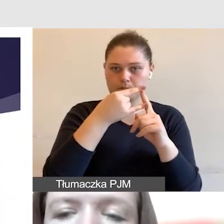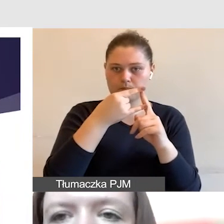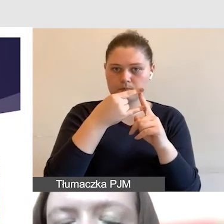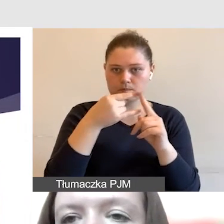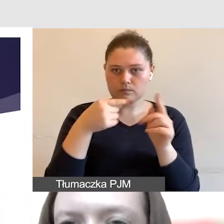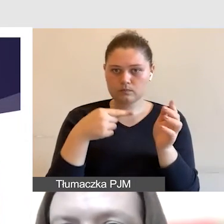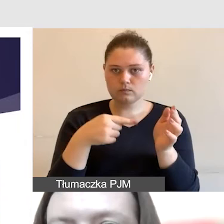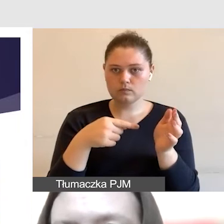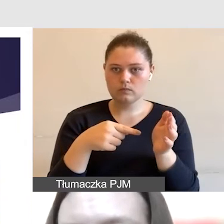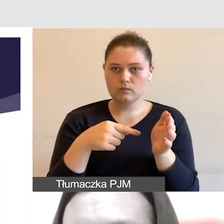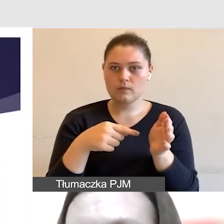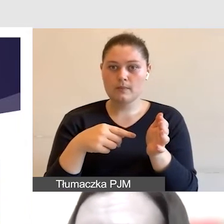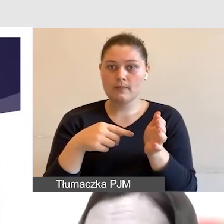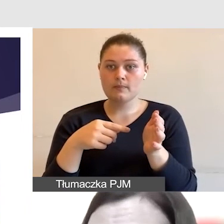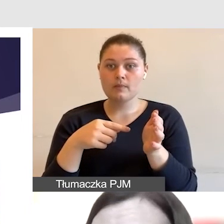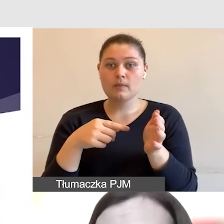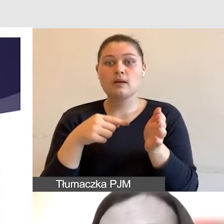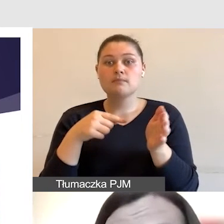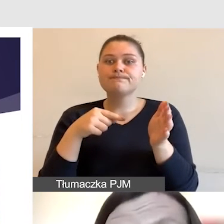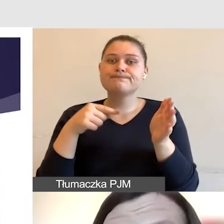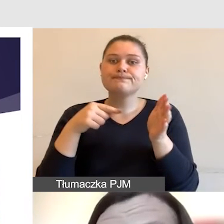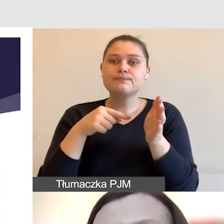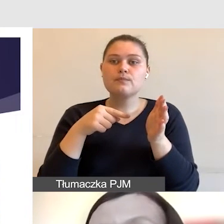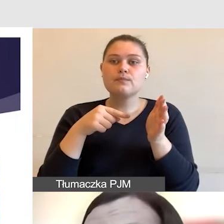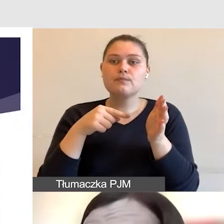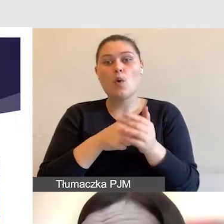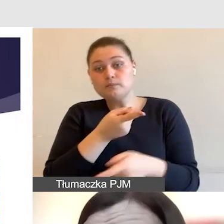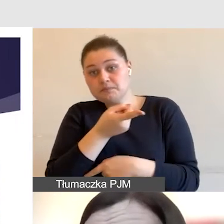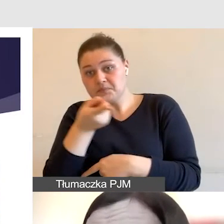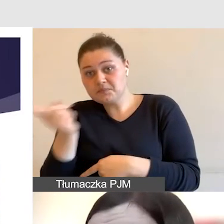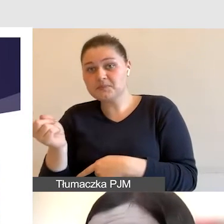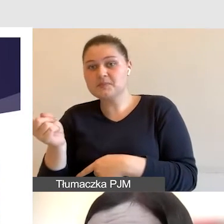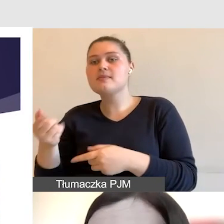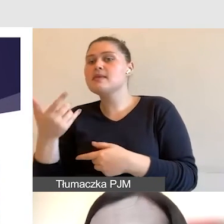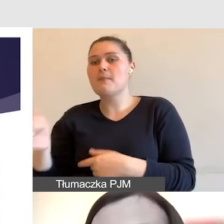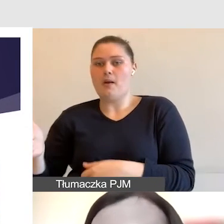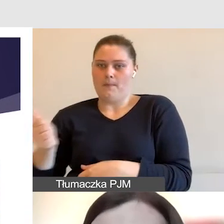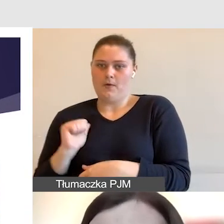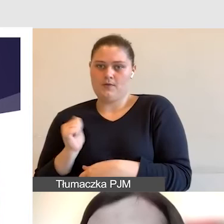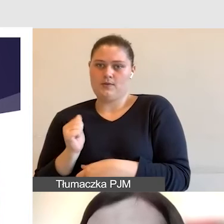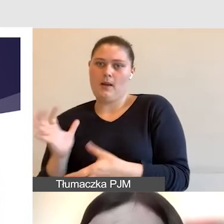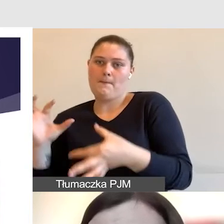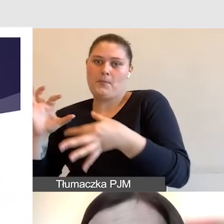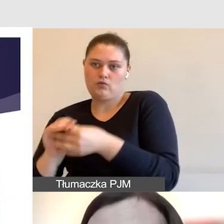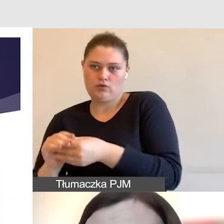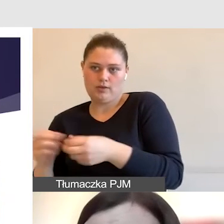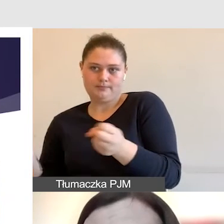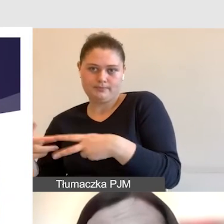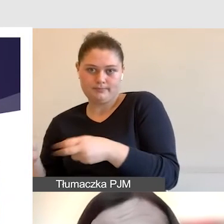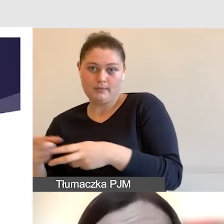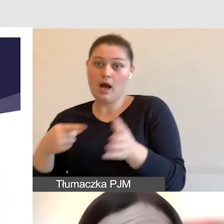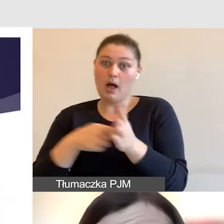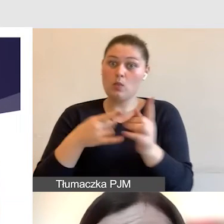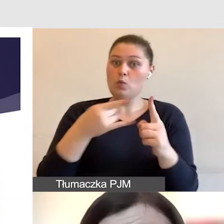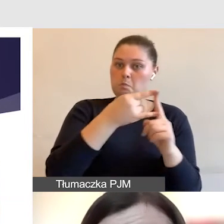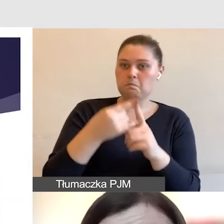nie jest profesjonalnie połączona z systemami tłumaczeniowymi. W tani sposób na Zoomie jesteśmy w stanie zrobić